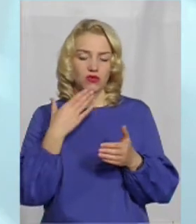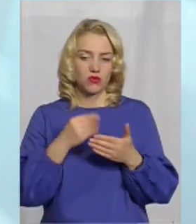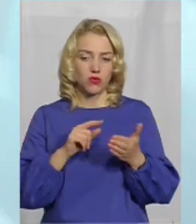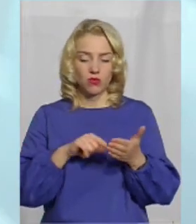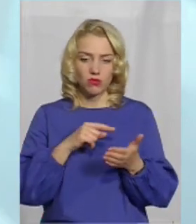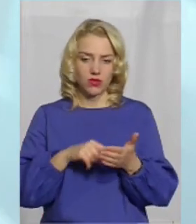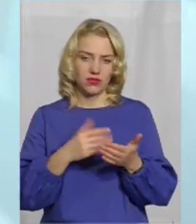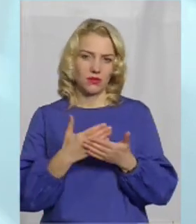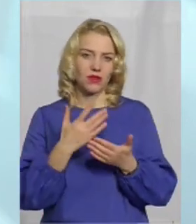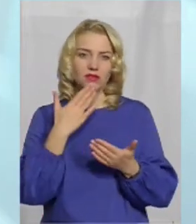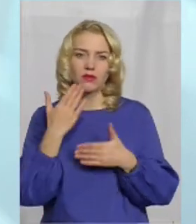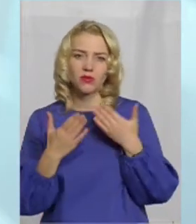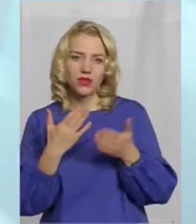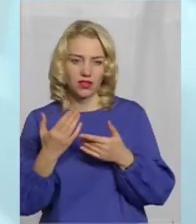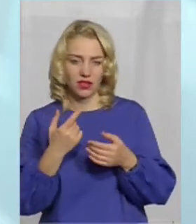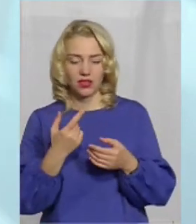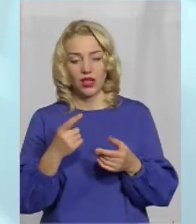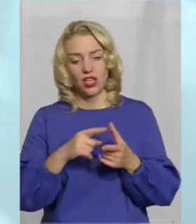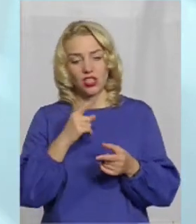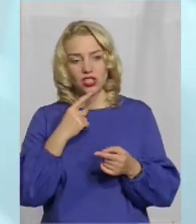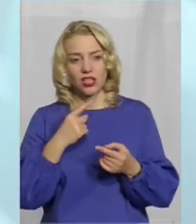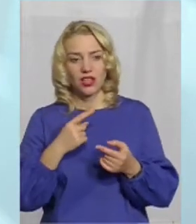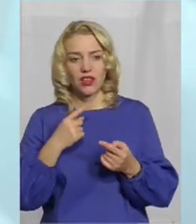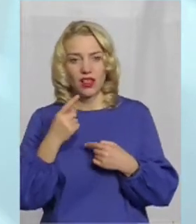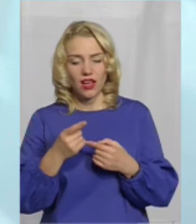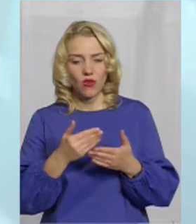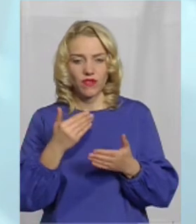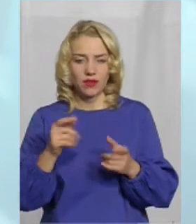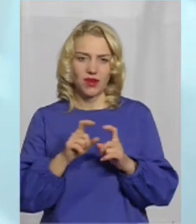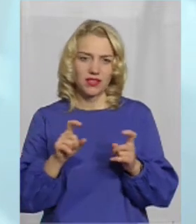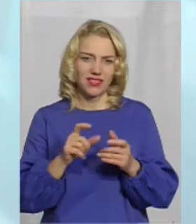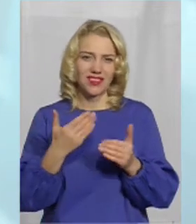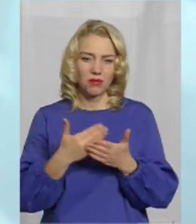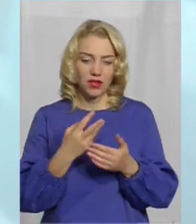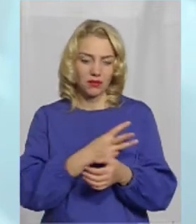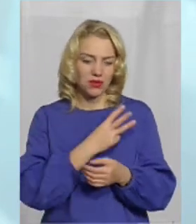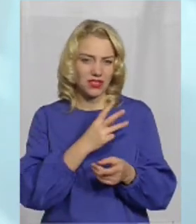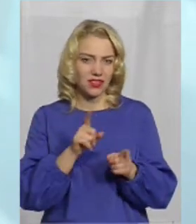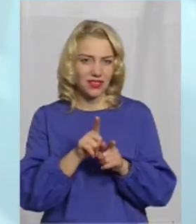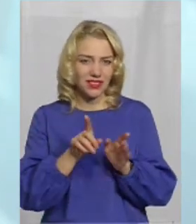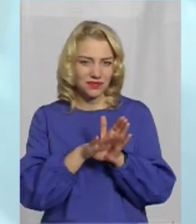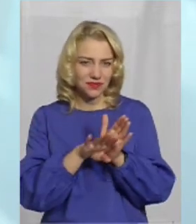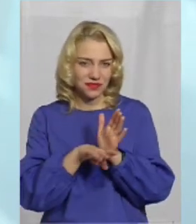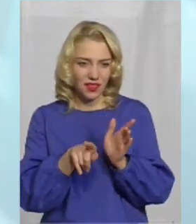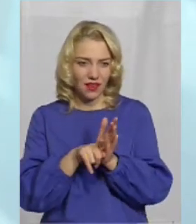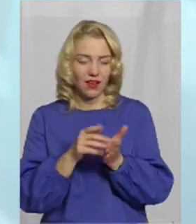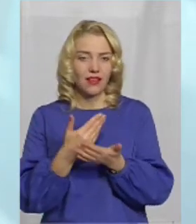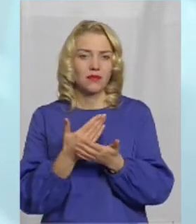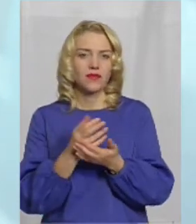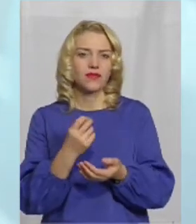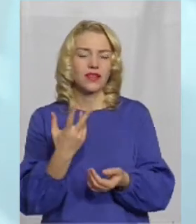там якісь такі навідні питання, чи далеко від магазину. Причому бажано ставити одразу такі запитання, знаєте, як